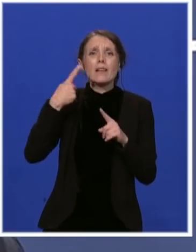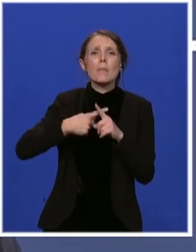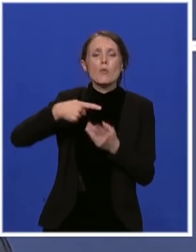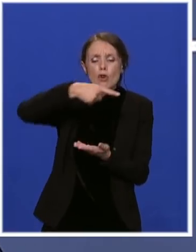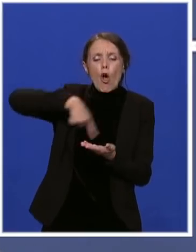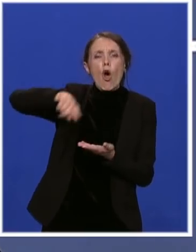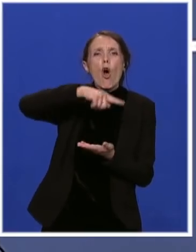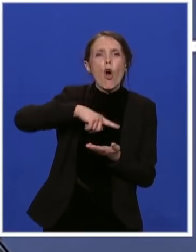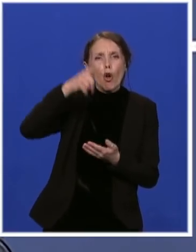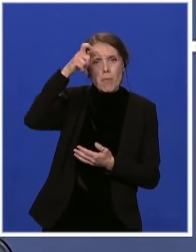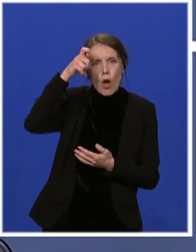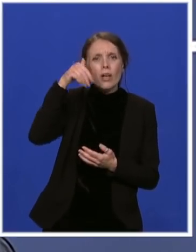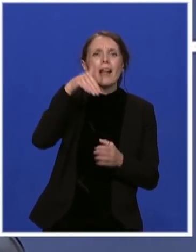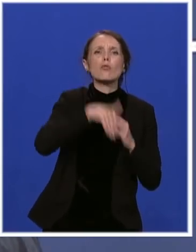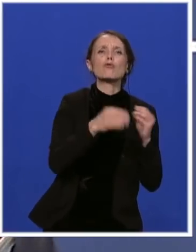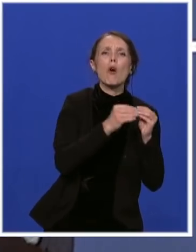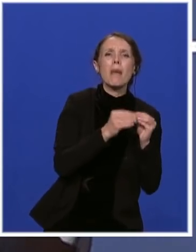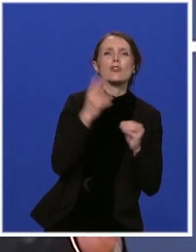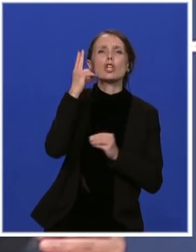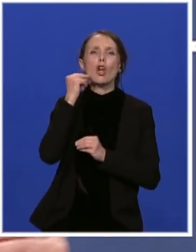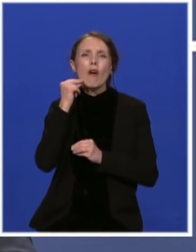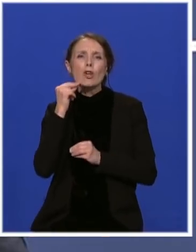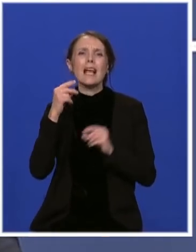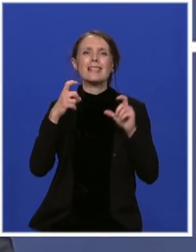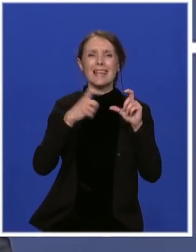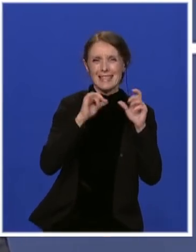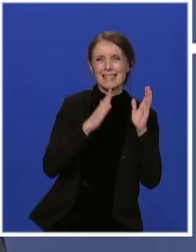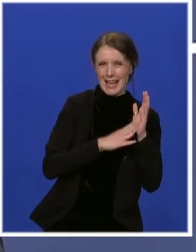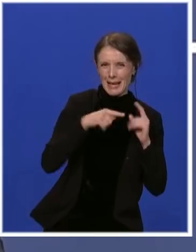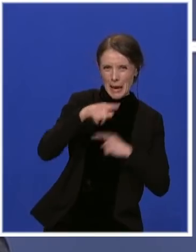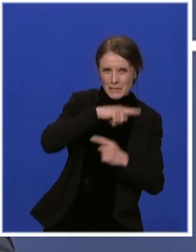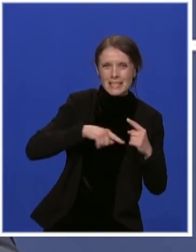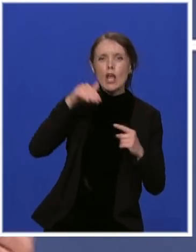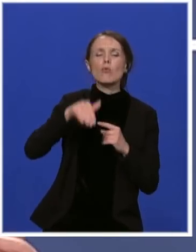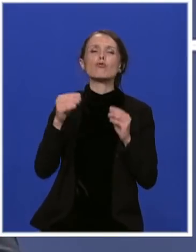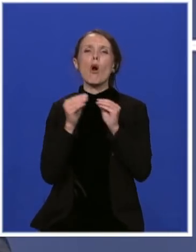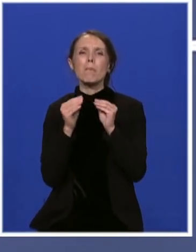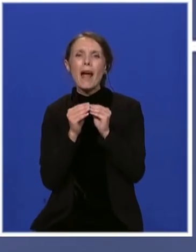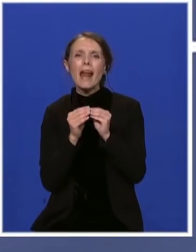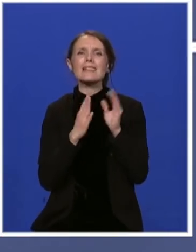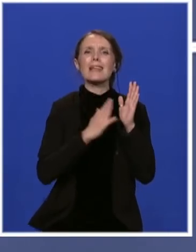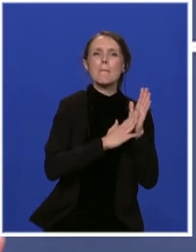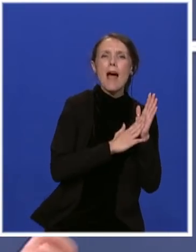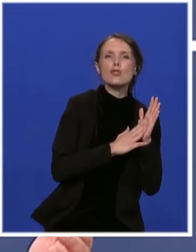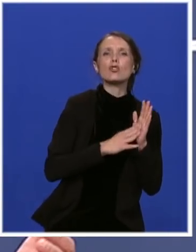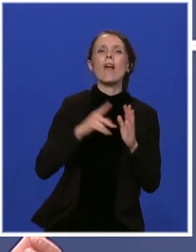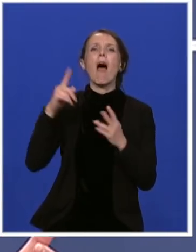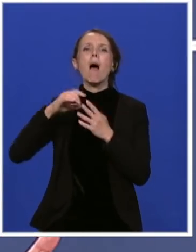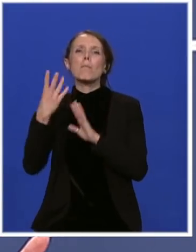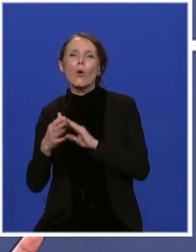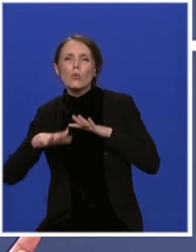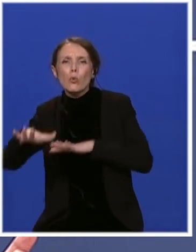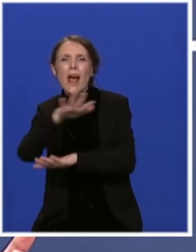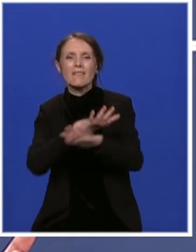Dakle, Južnobački okrug, Novosadski okrug, Dakle, Sremski okrug, Južnobanacki, Mačvanski, Podunavski okrug i